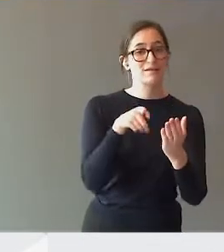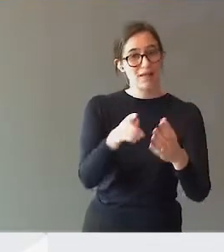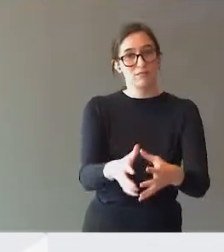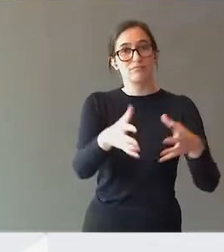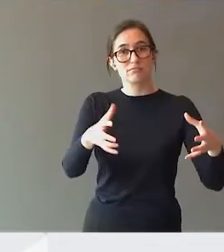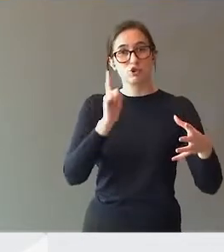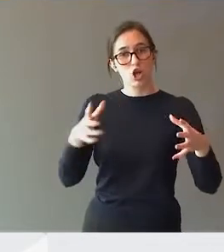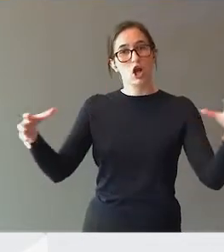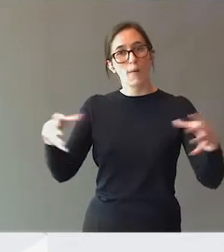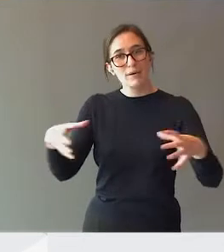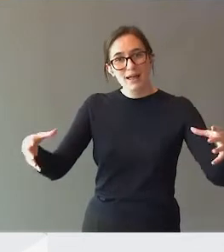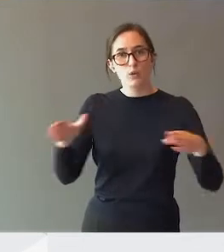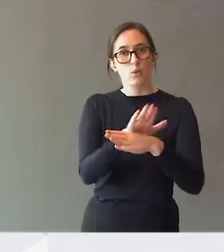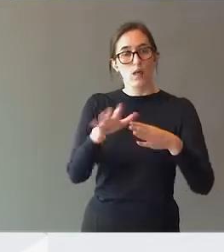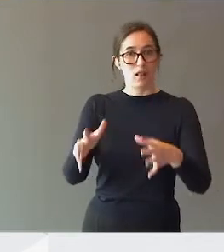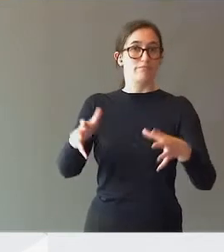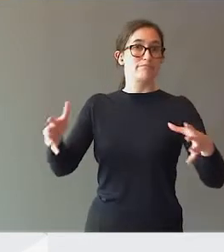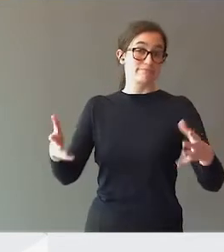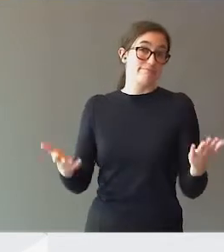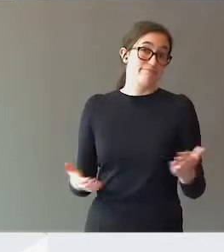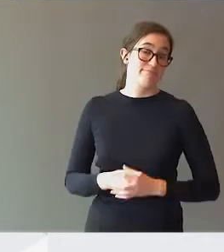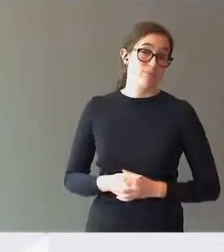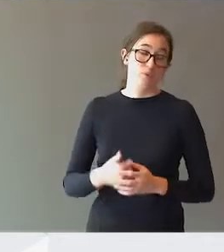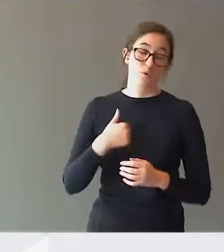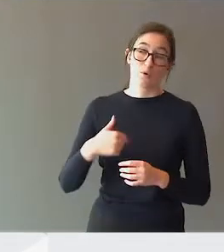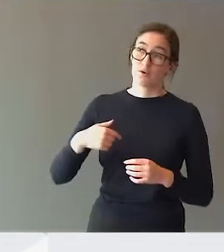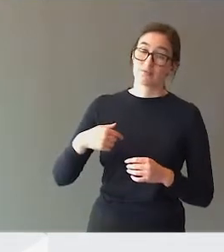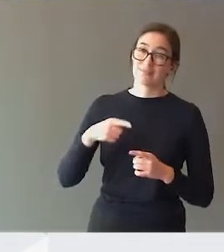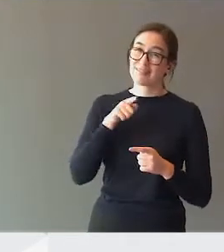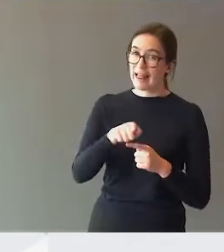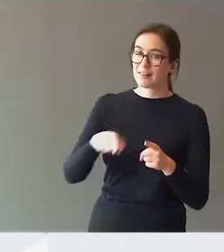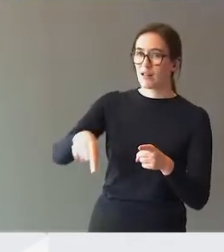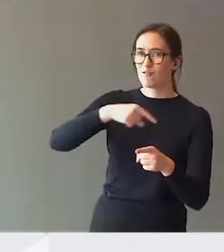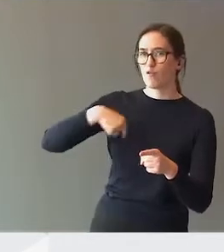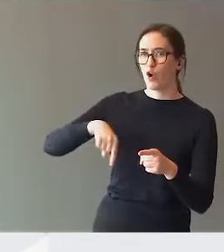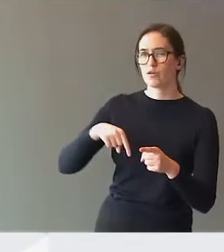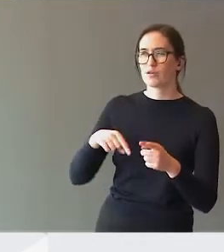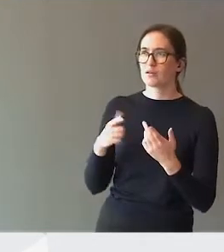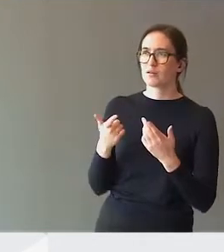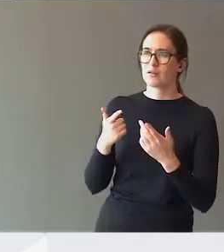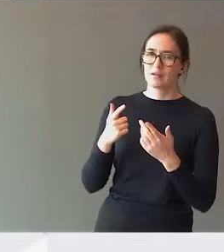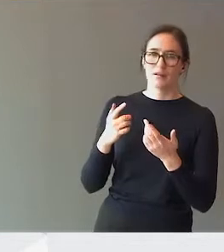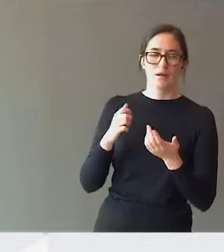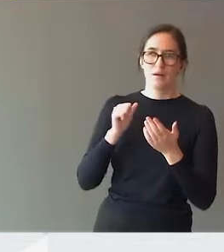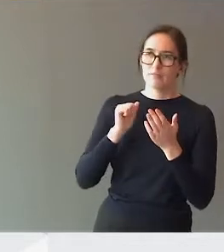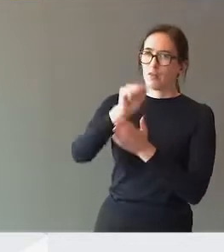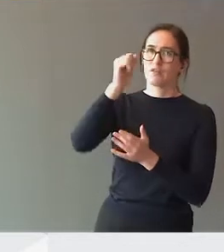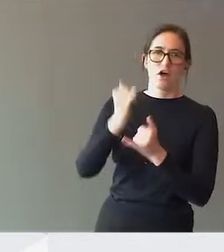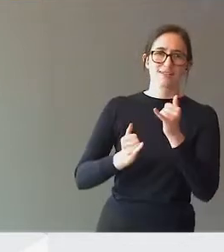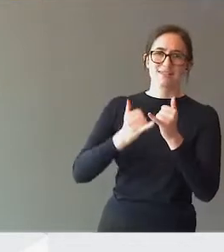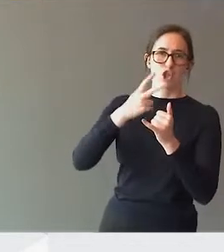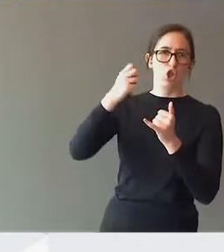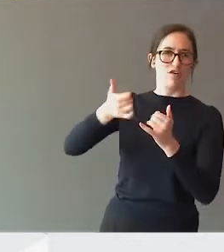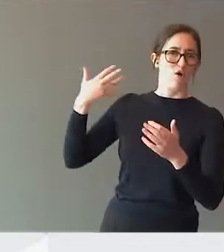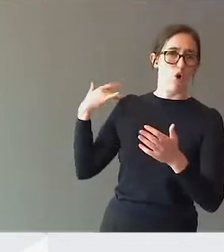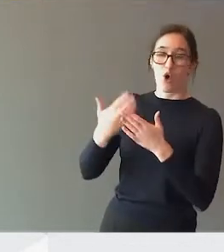slett øker kapasiteten. Og det er det som har vært vårt mantra de siste 20 årene